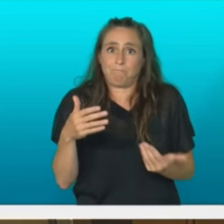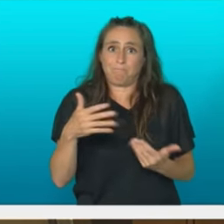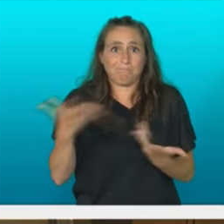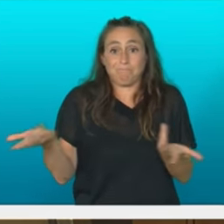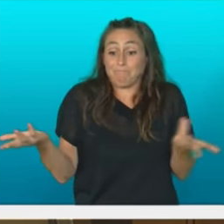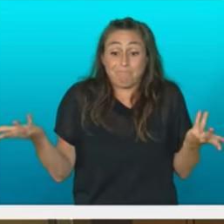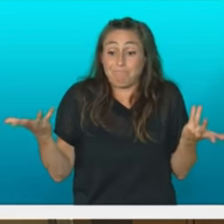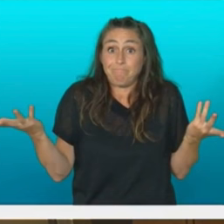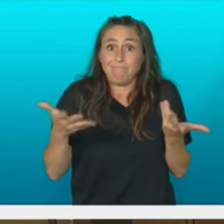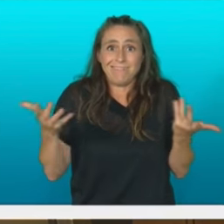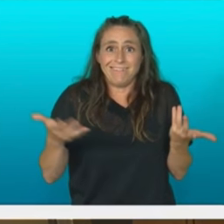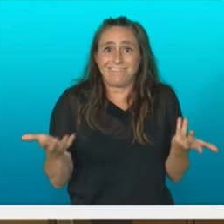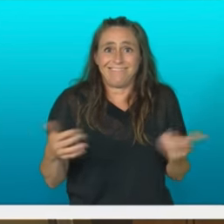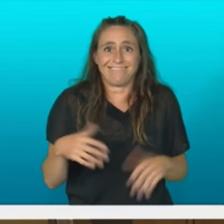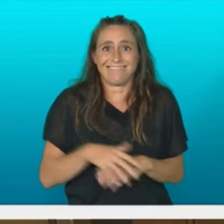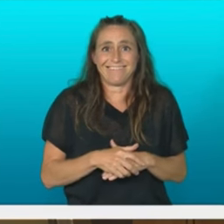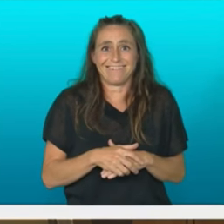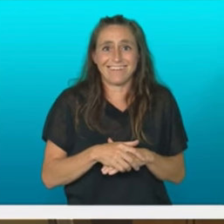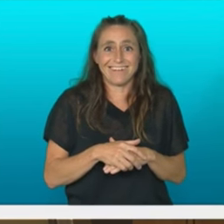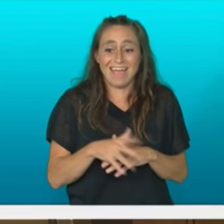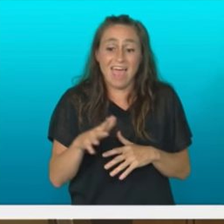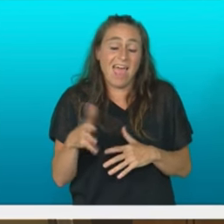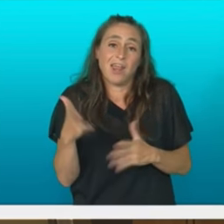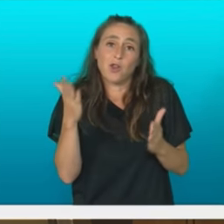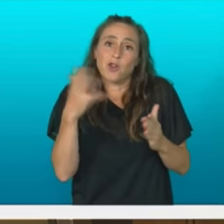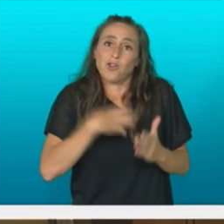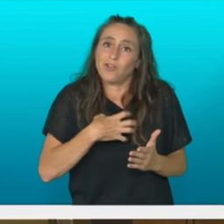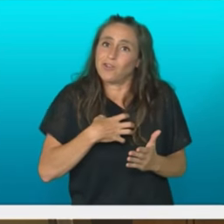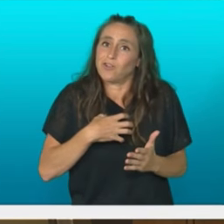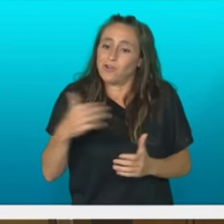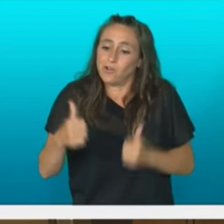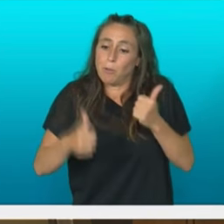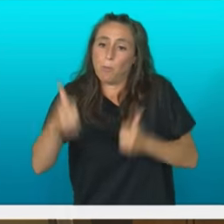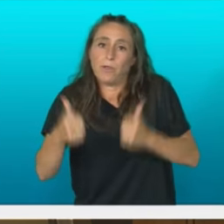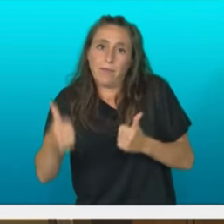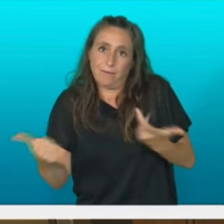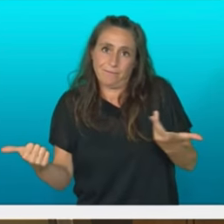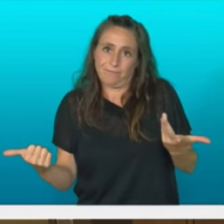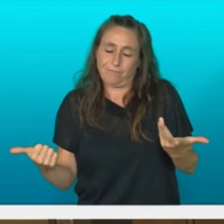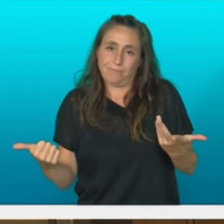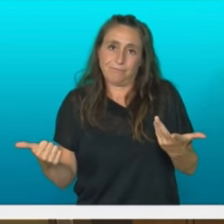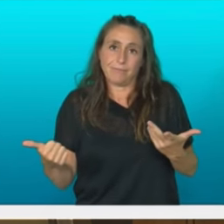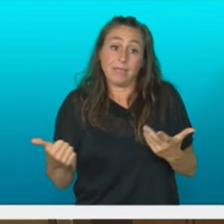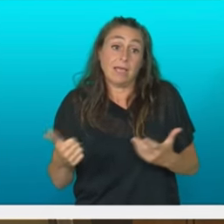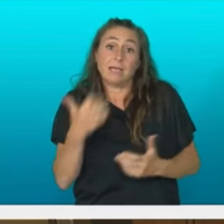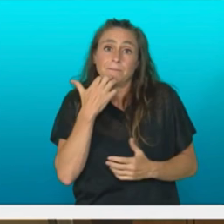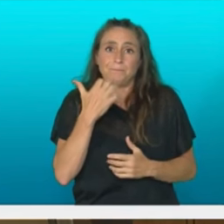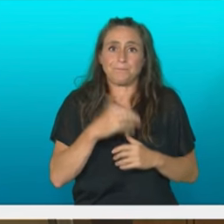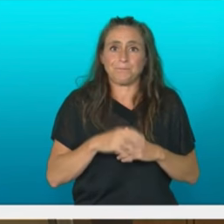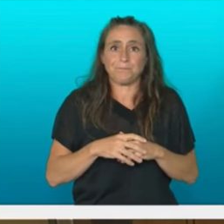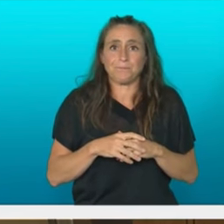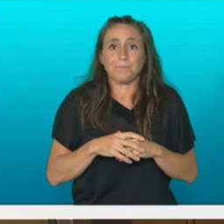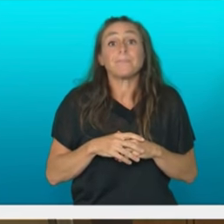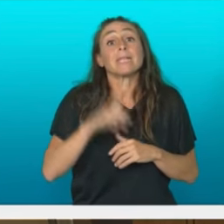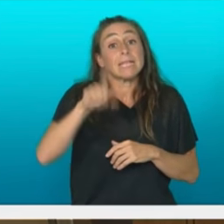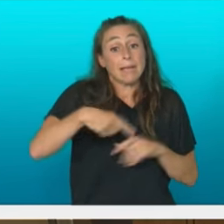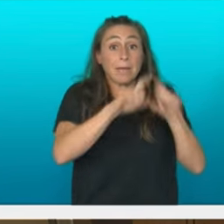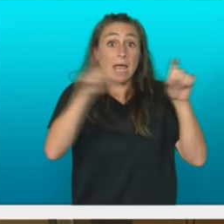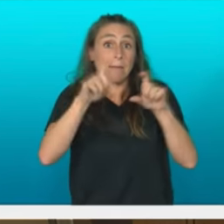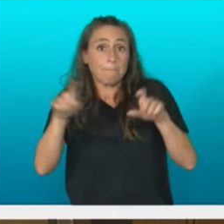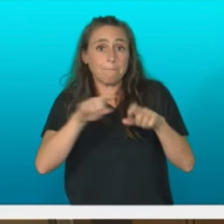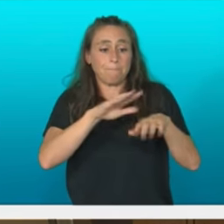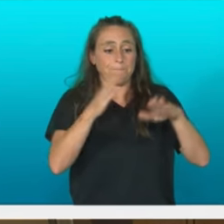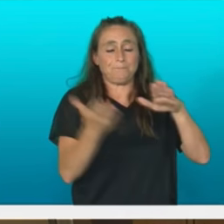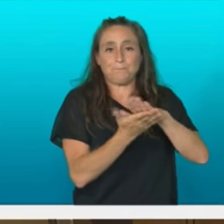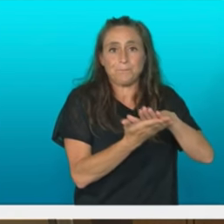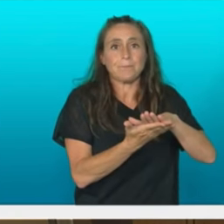eta sektore askotan zailtasunak izan badira ere ikusi ditugu beste hainbat enpresatan etzegokien ereak edo erteak martxan